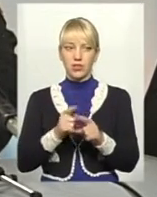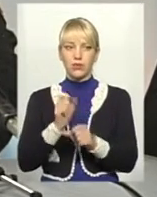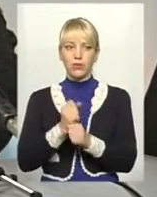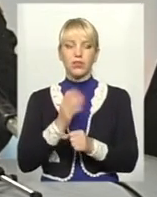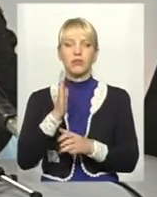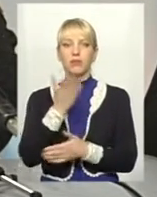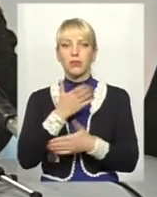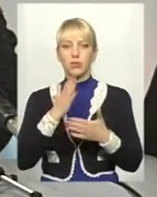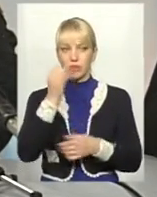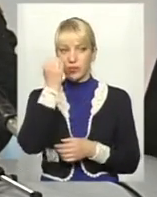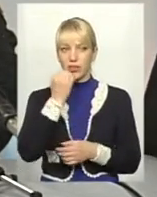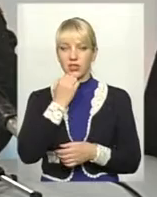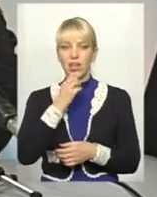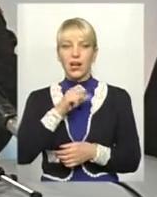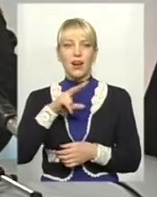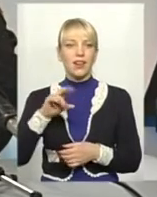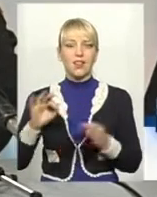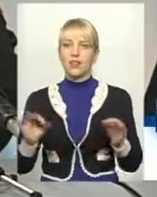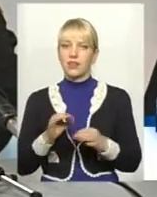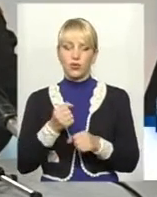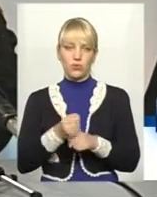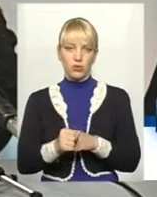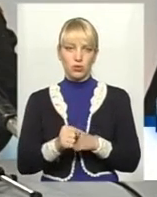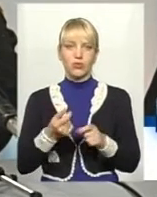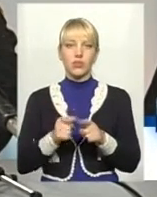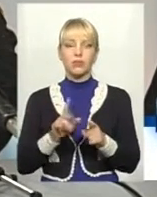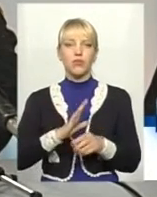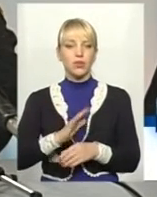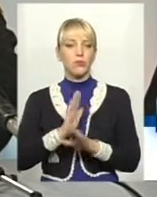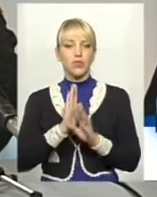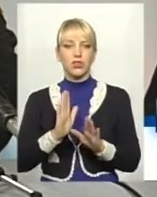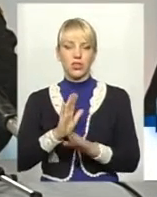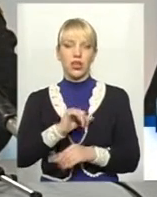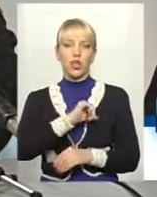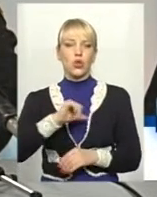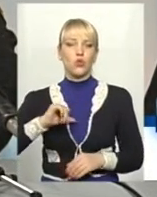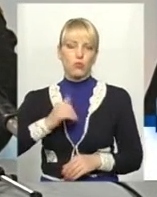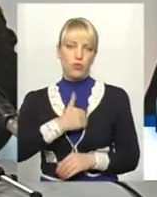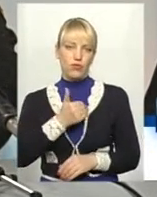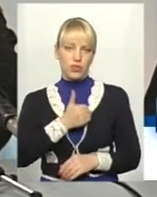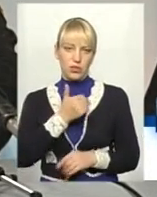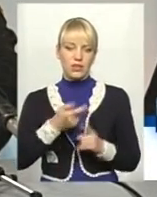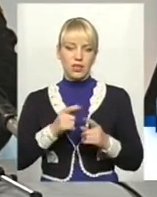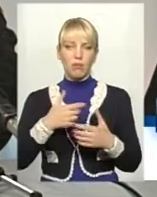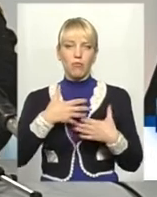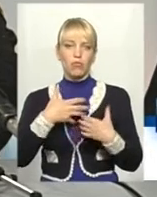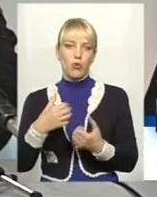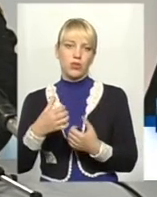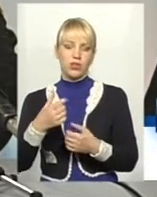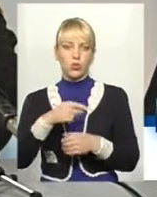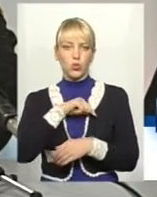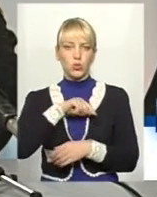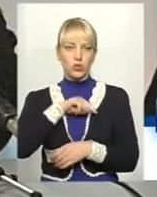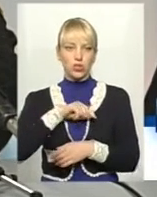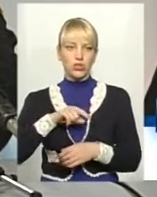вдячні їм, але ніякої примусовки. Це повинен бути добровільний поклик душі дитини, батьків і вчителів.